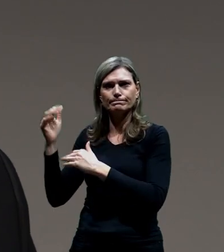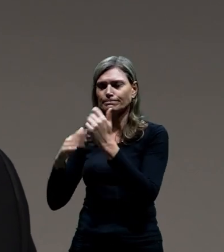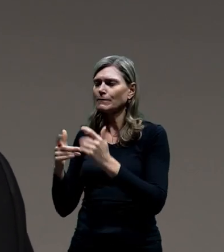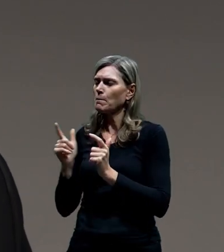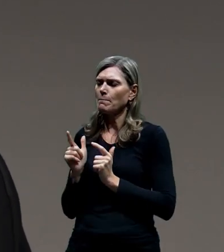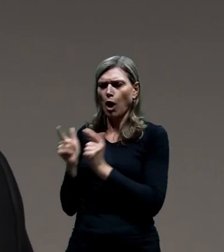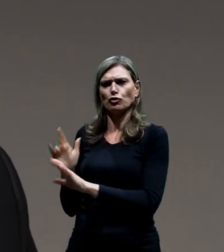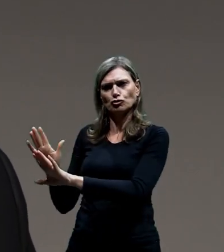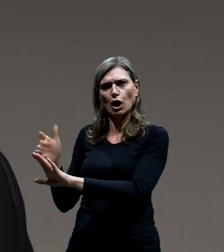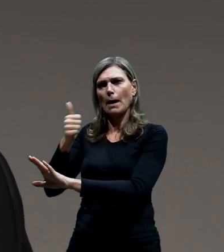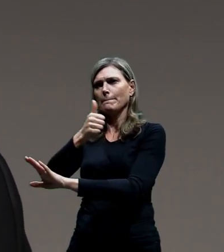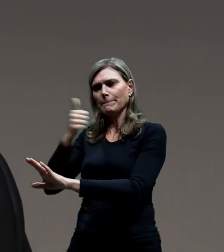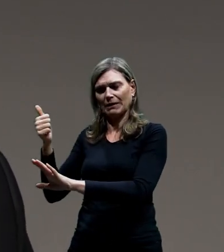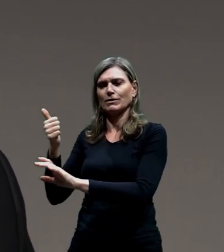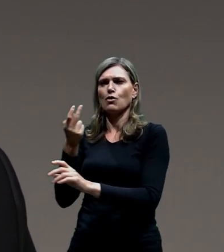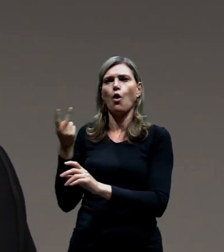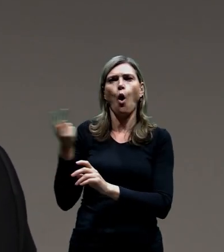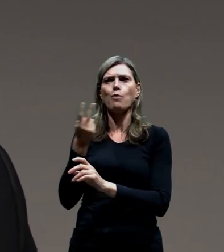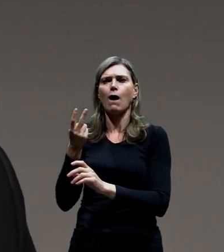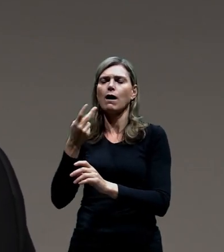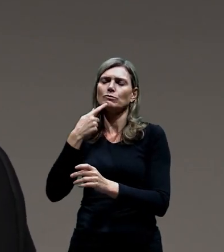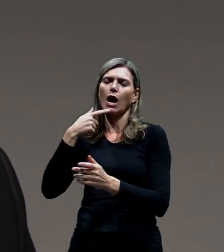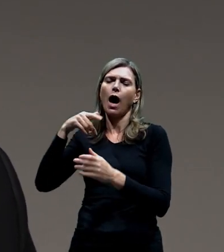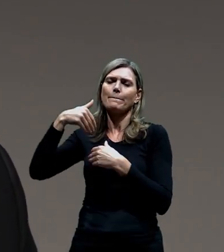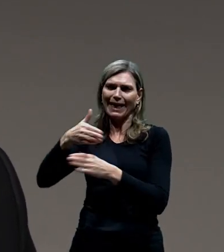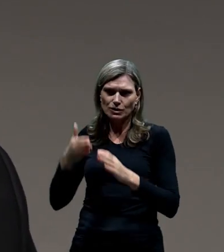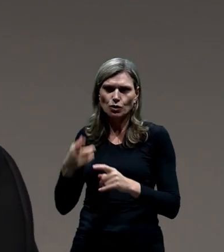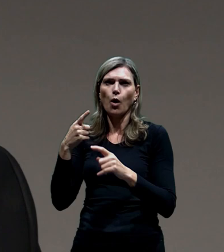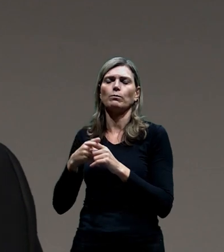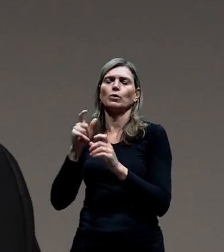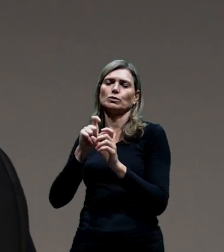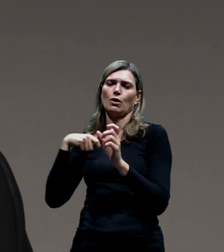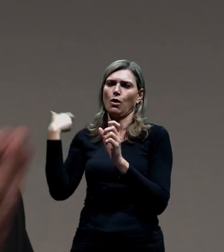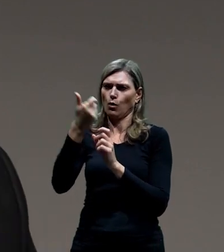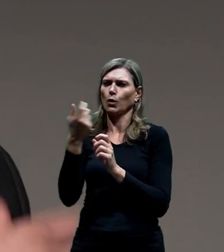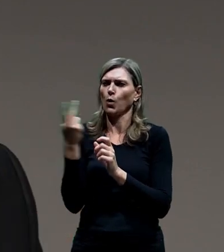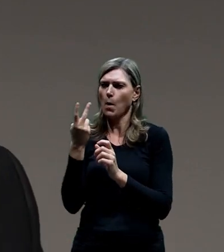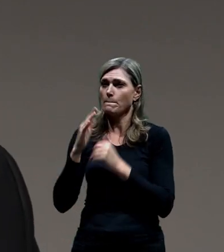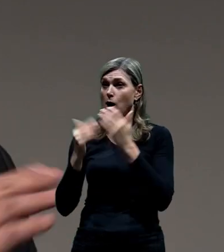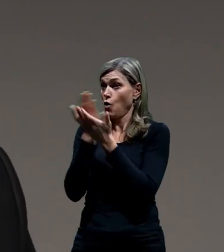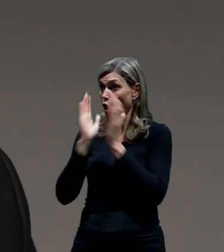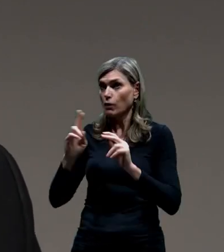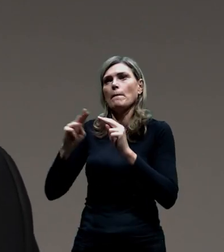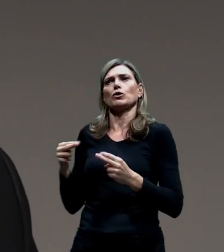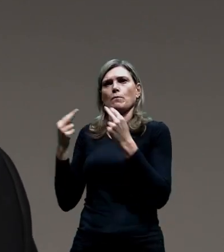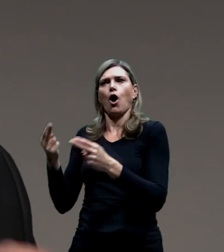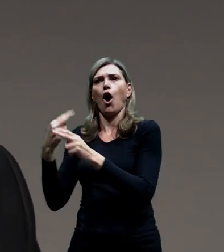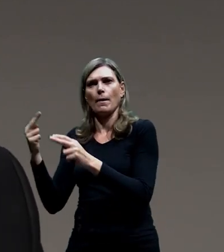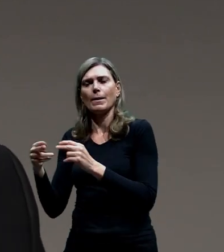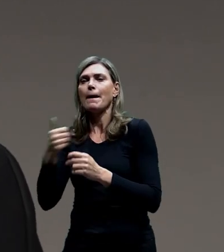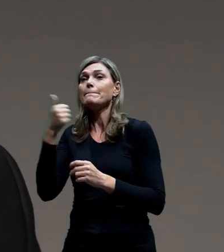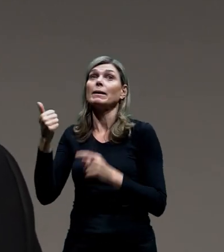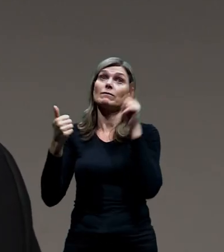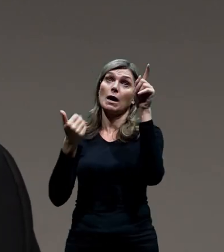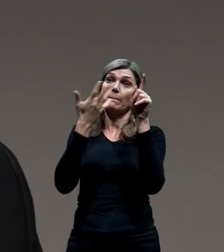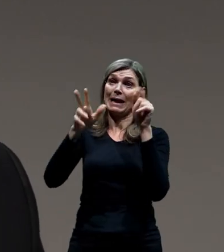dostaven vnitřní a vnější okruh, protože jenom ten v podobě libeňské spojky a těch stavech 518, 519 nebo na